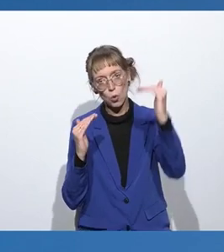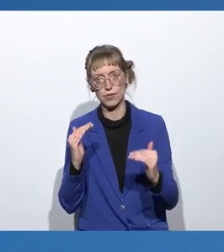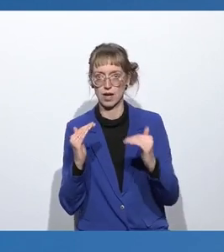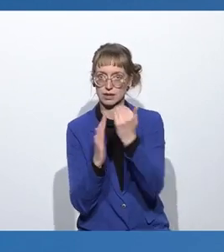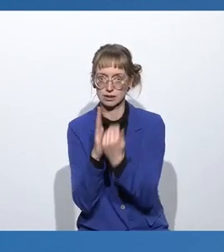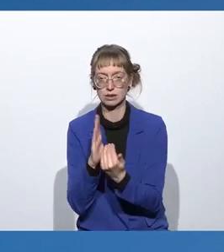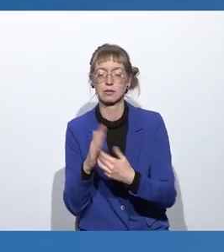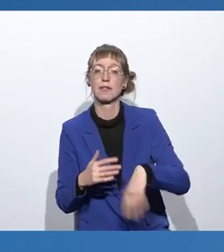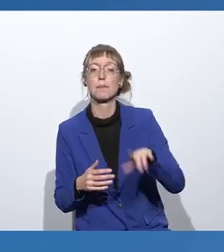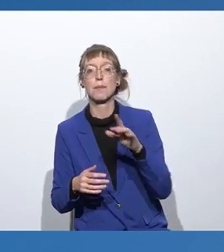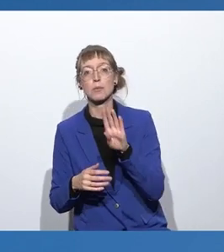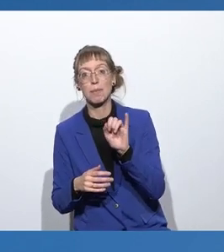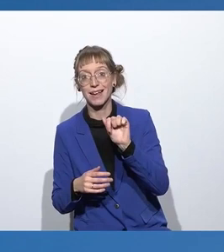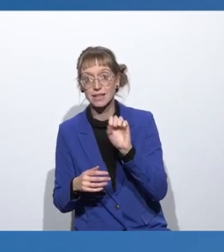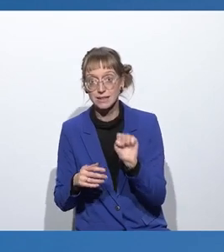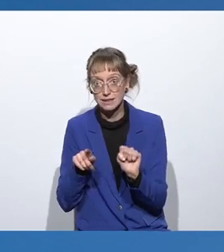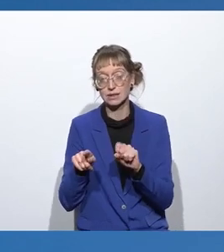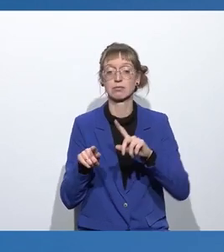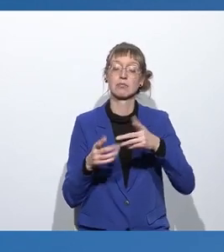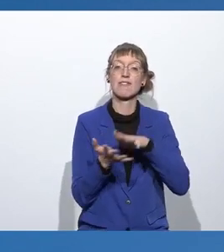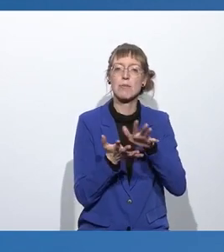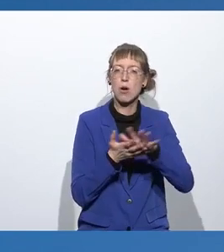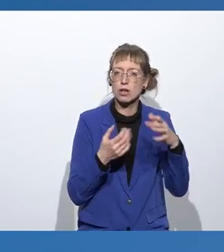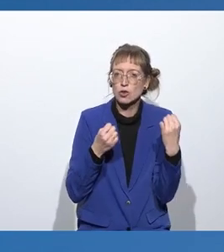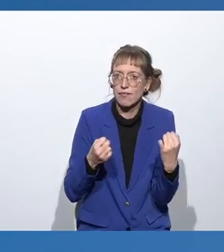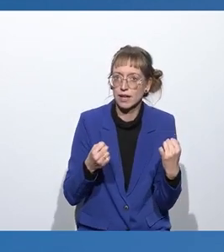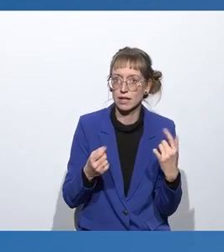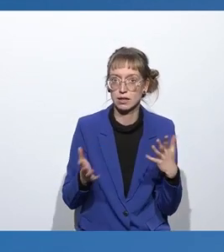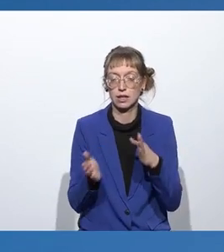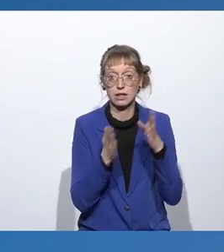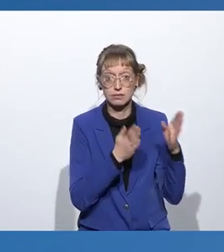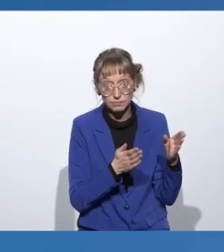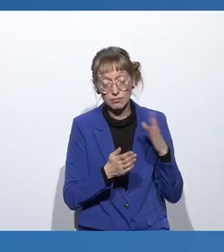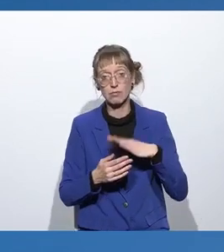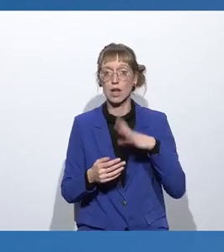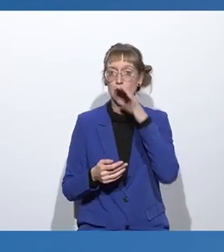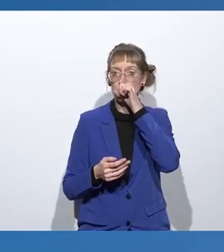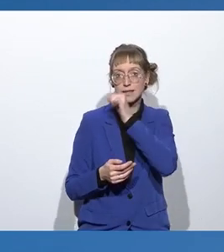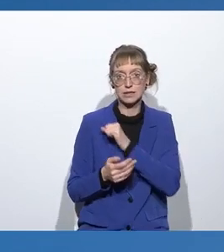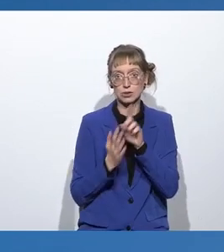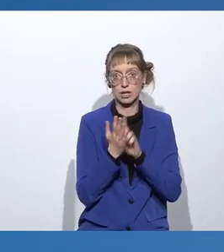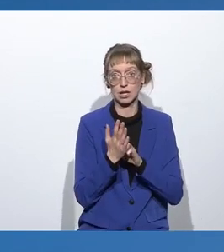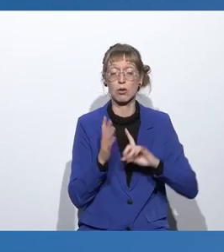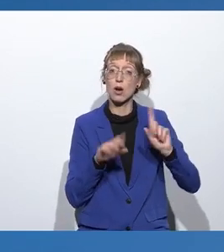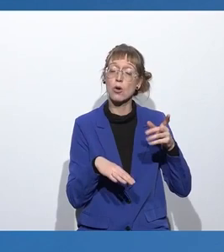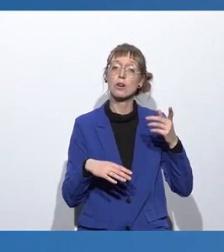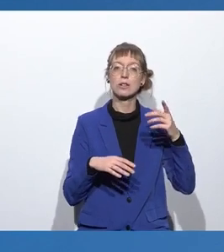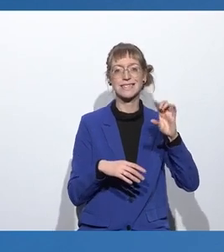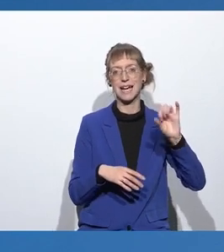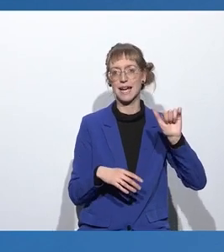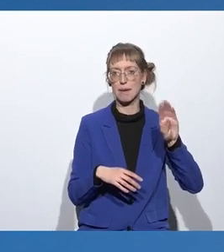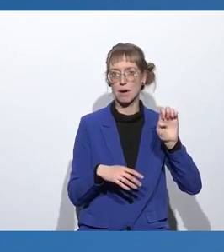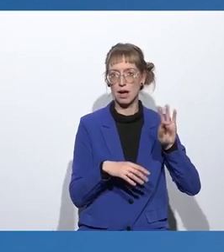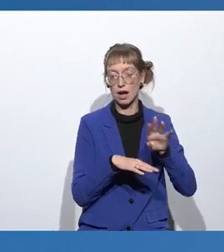Bias, um Verbrauchersouveränität, um Anonymisierung von Daten, um Cyberresilienz und vieles mehr.